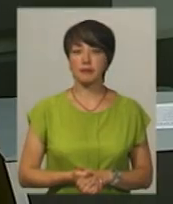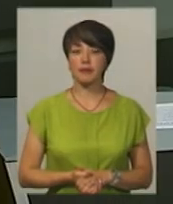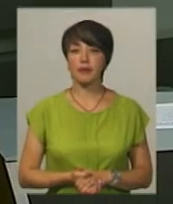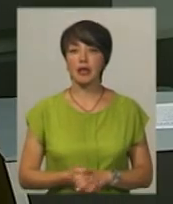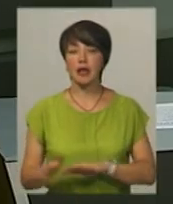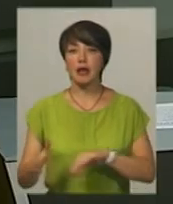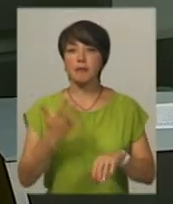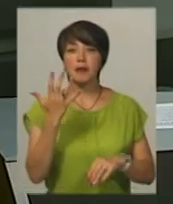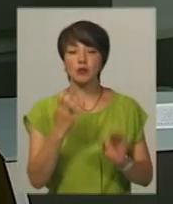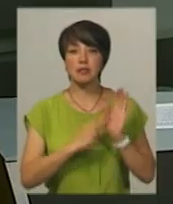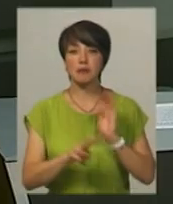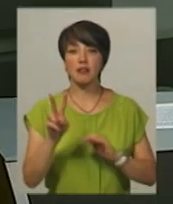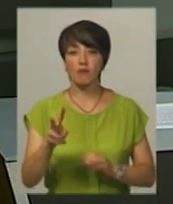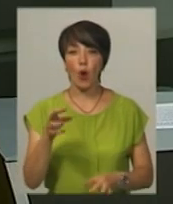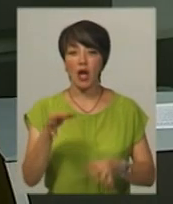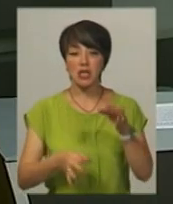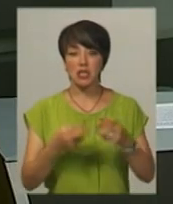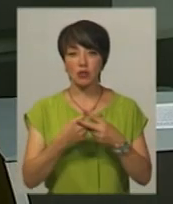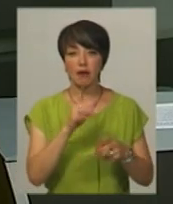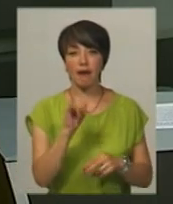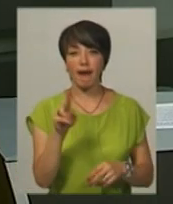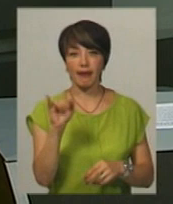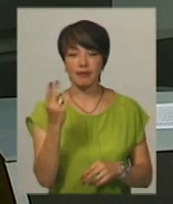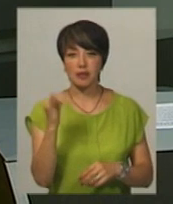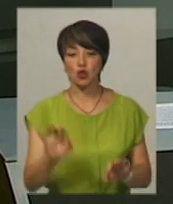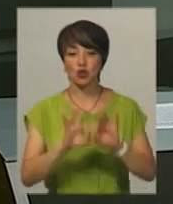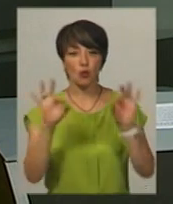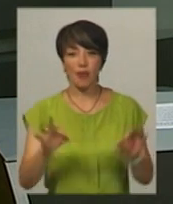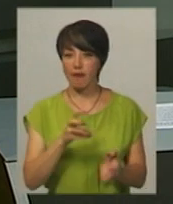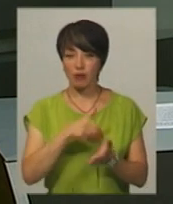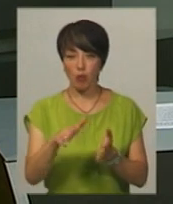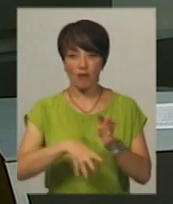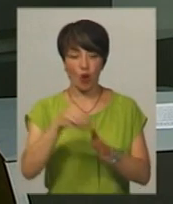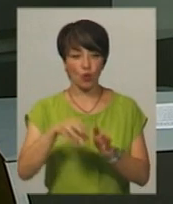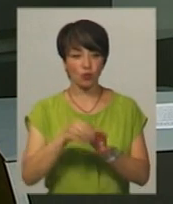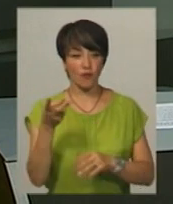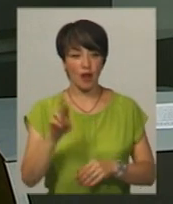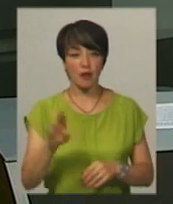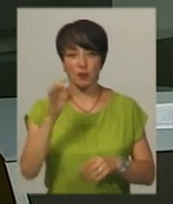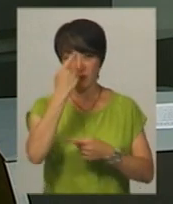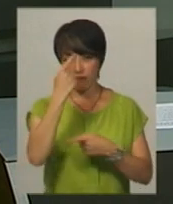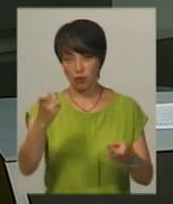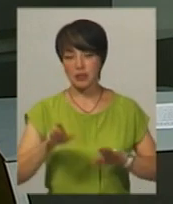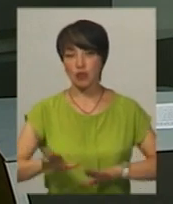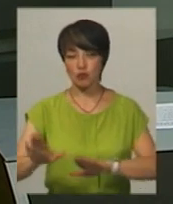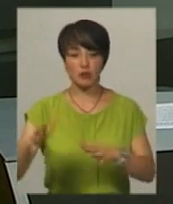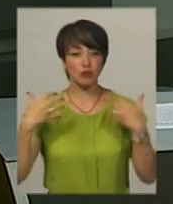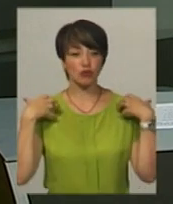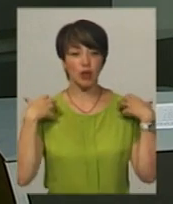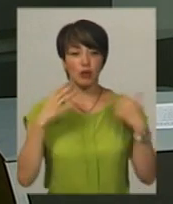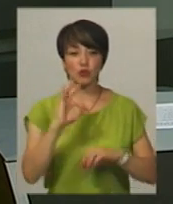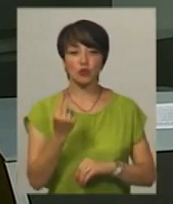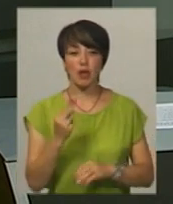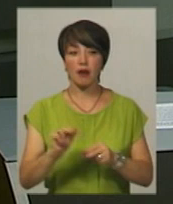З 572 засуджених Райковецької колонії жоден не відмовився від голосування. Про це повідомив заступник начальника